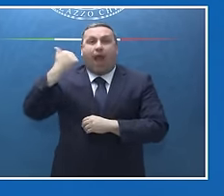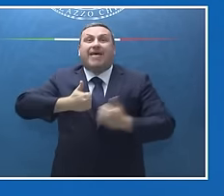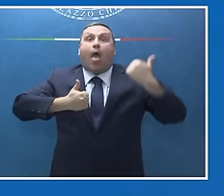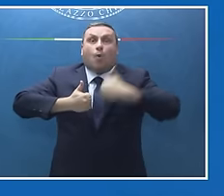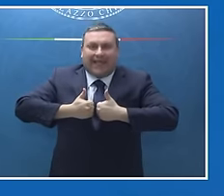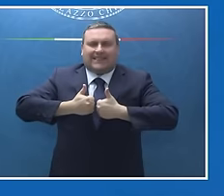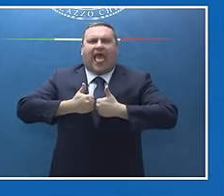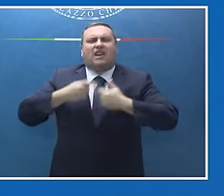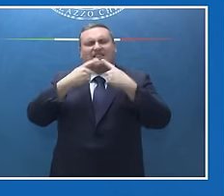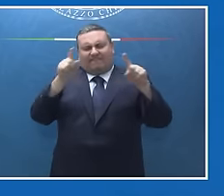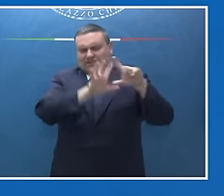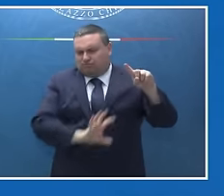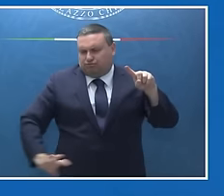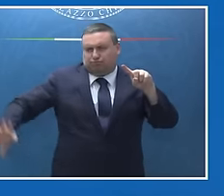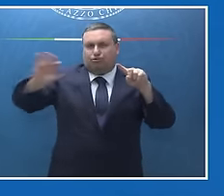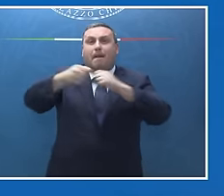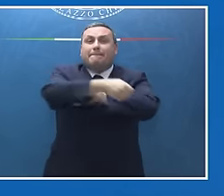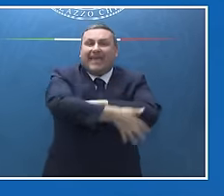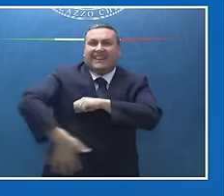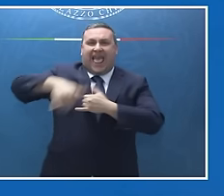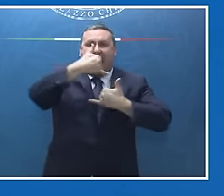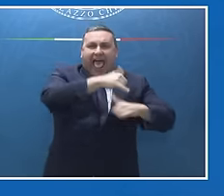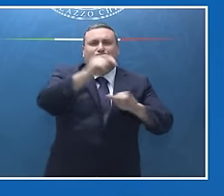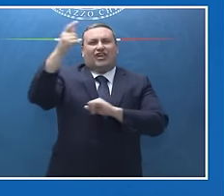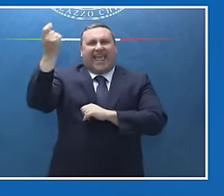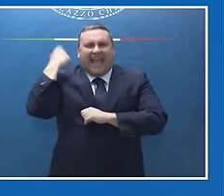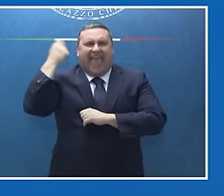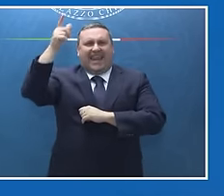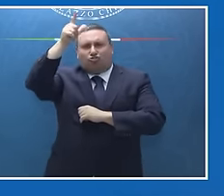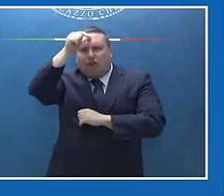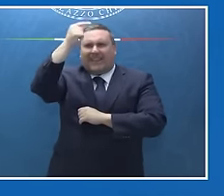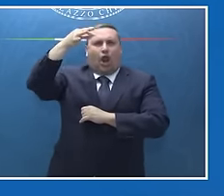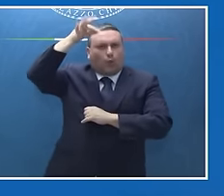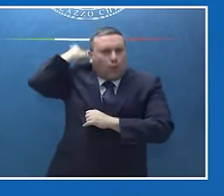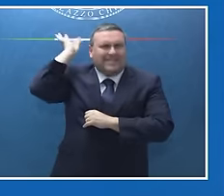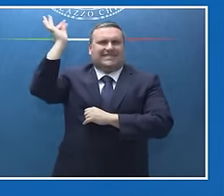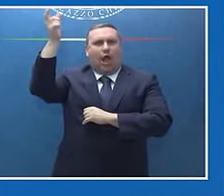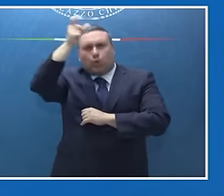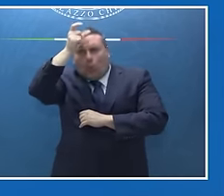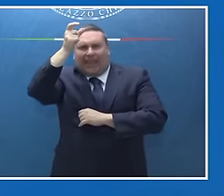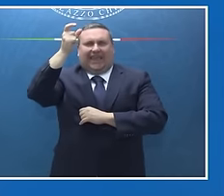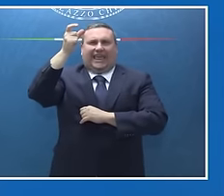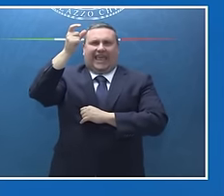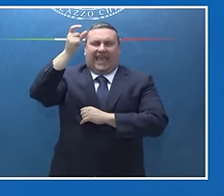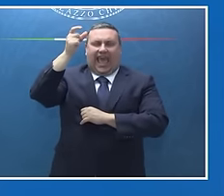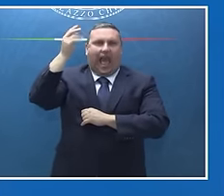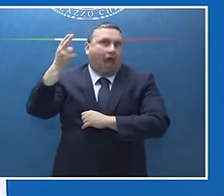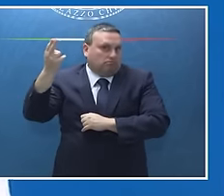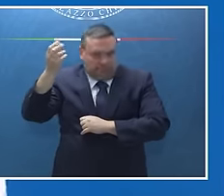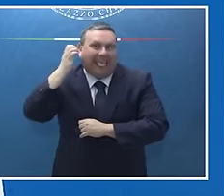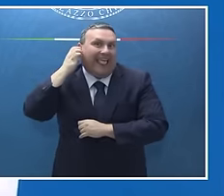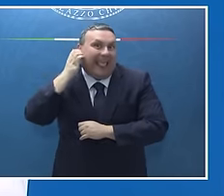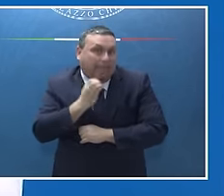nazioni africane e del Mediterraneo, Algeria, Giordania, Kenya, Tunisia e Turchia, il Golfo con gli Emirati Arabi Uniti